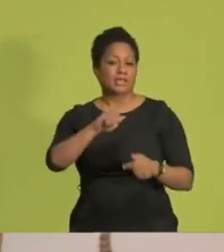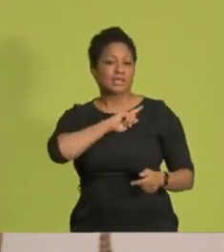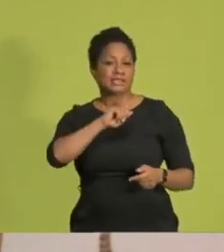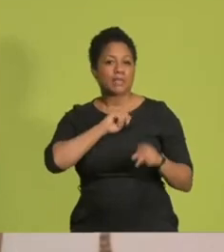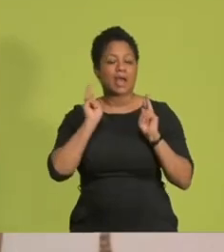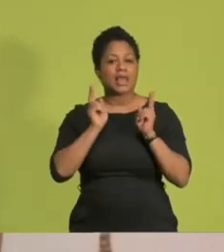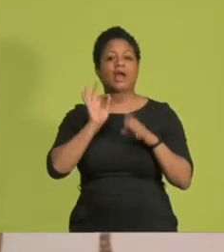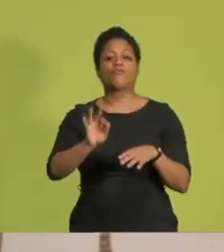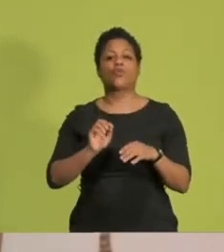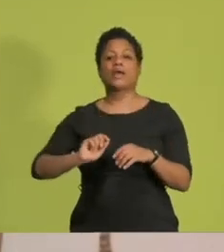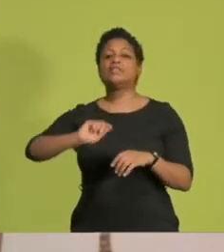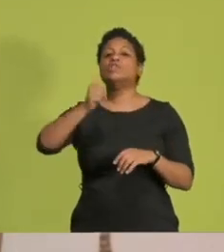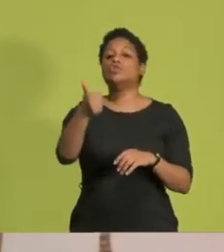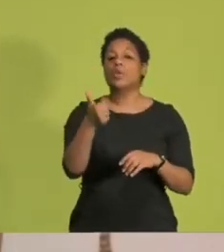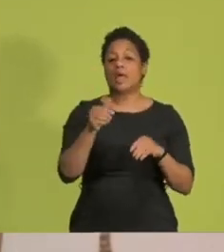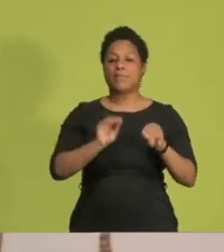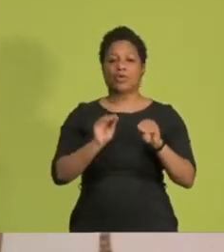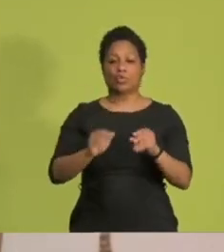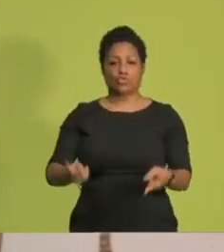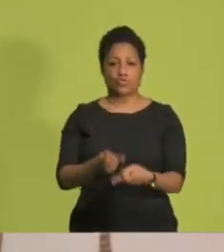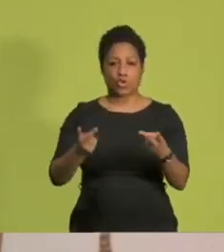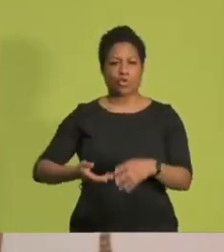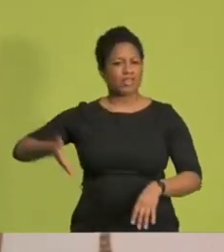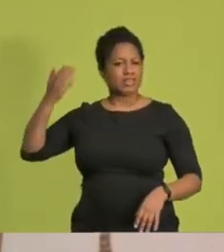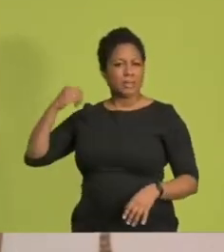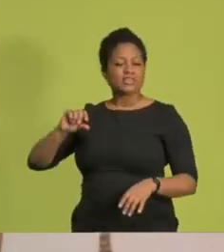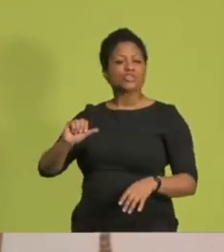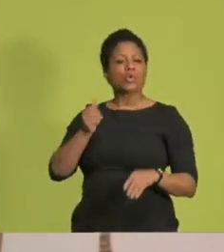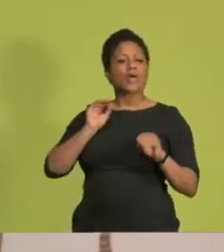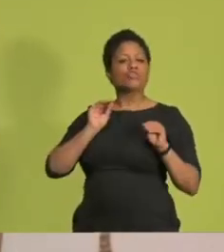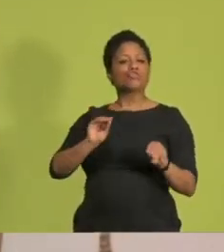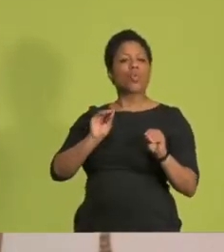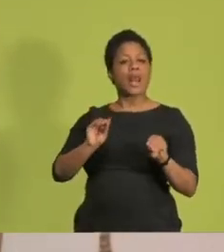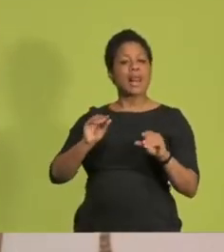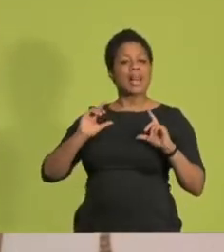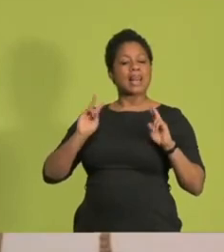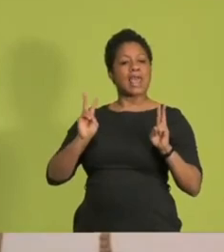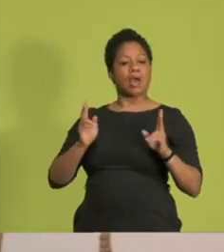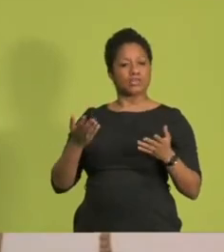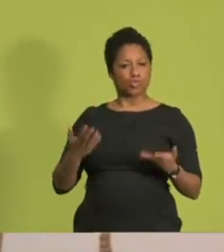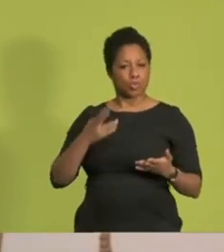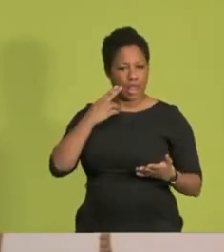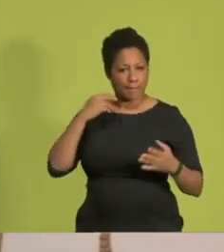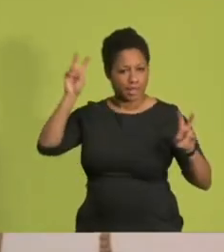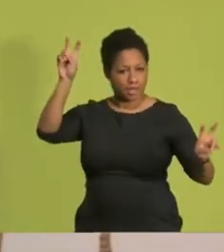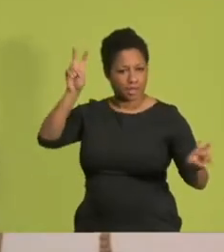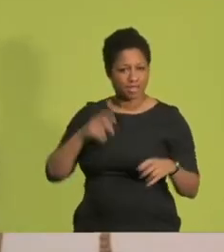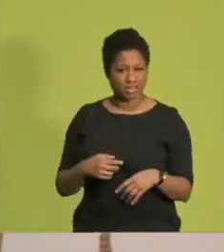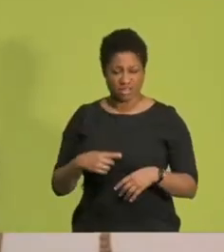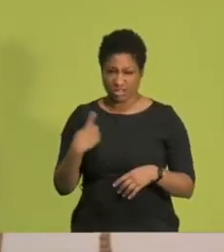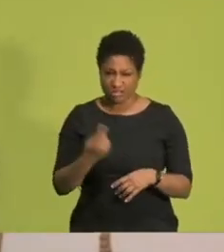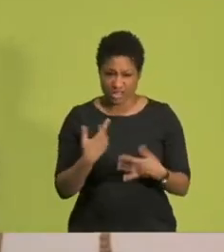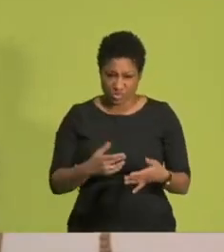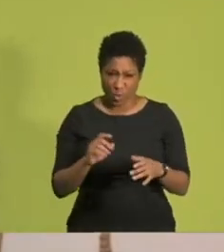Früher sagte man Sonderschullehrerin und das trifft es leider bis heute sehr gut. Wir halten noch immer an einer besonderen